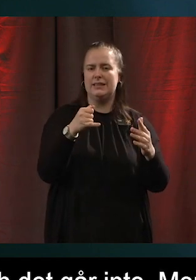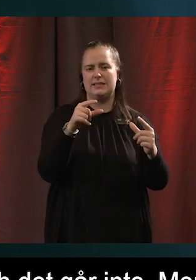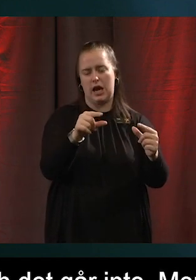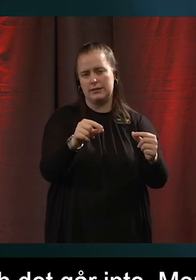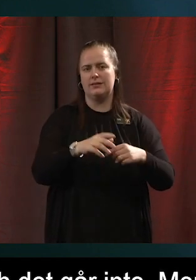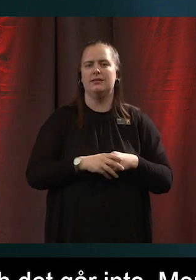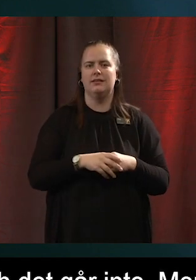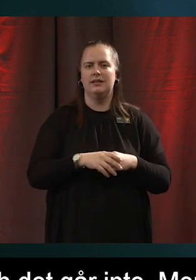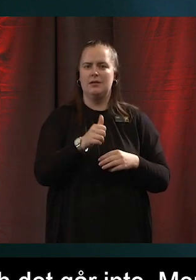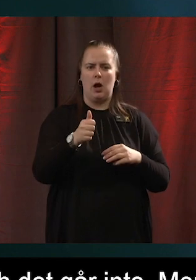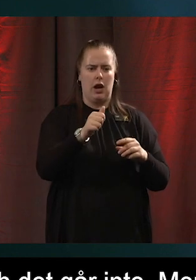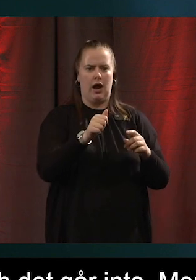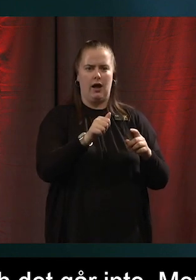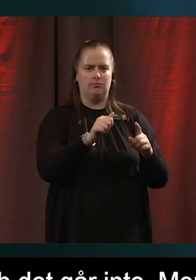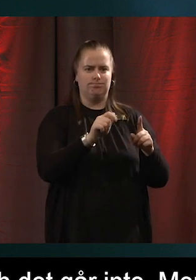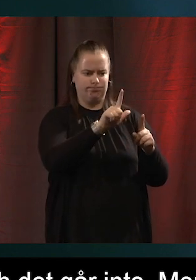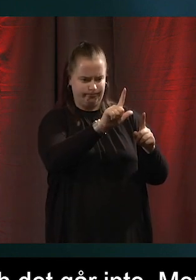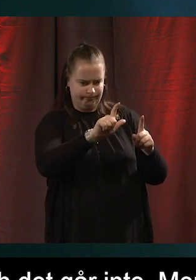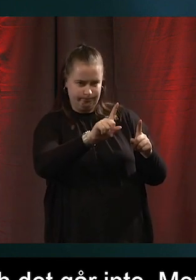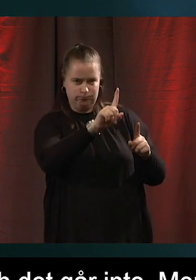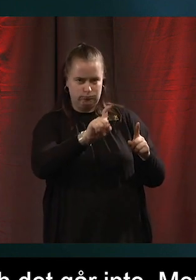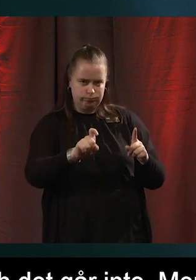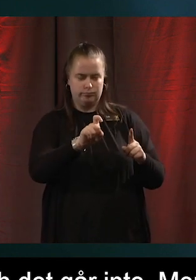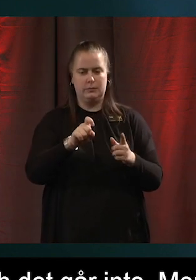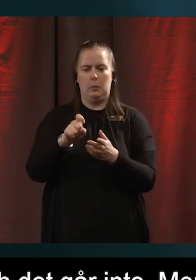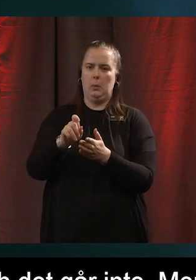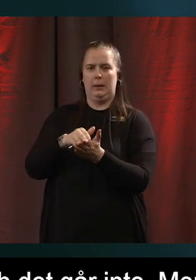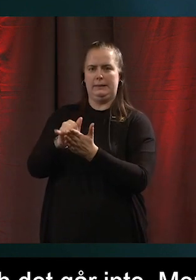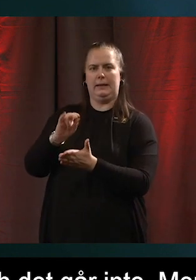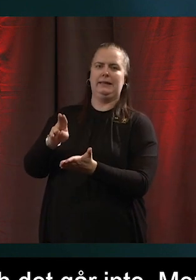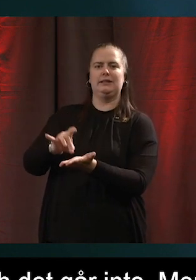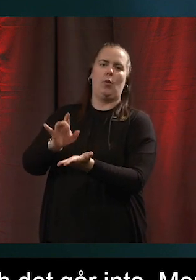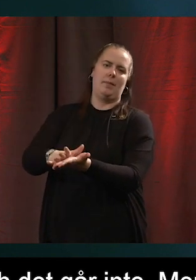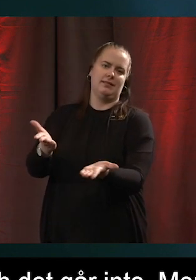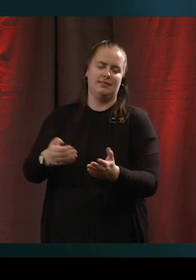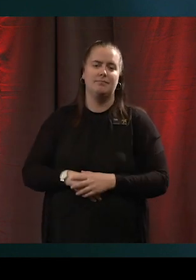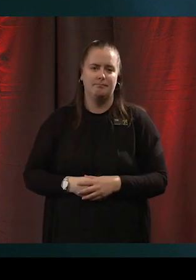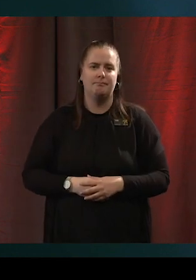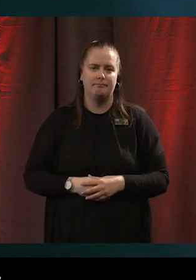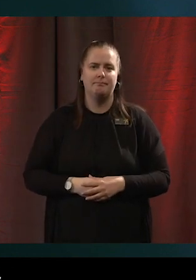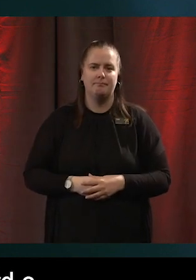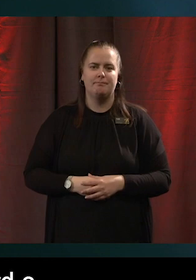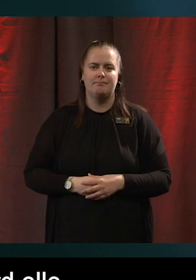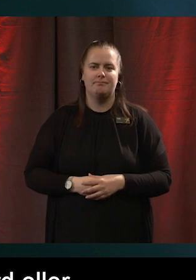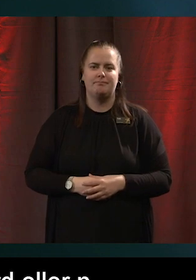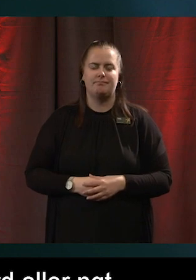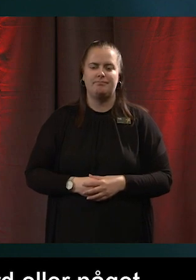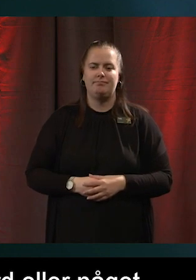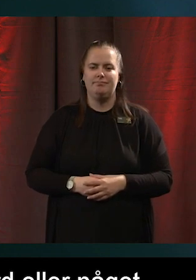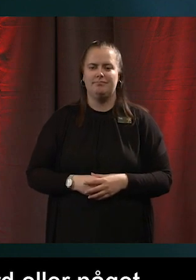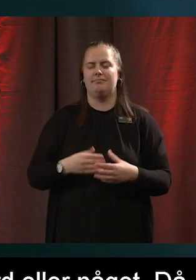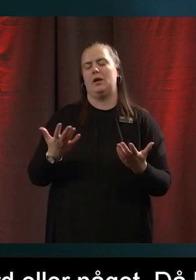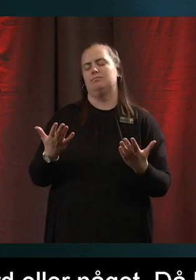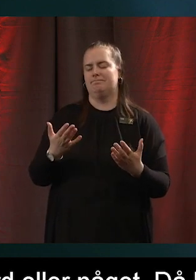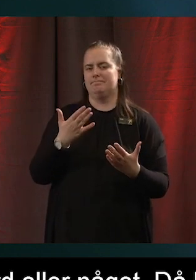Markera allting och så copy-paste in i två dokumenter. Så har ni sparat länkar och info där. Ja men det är ju